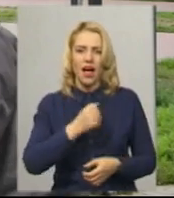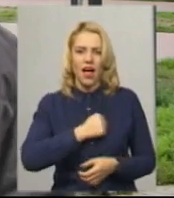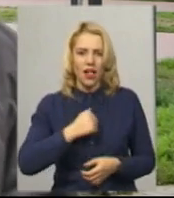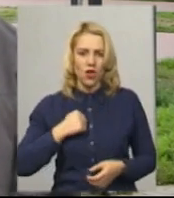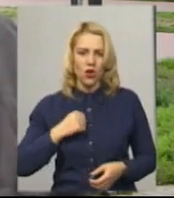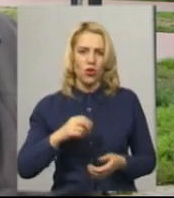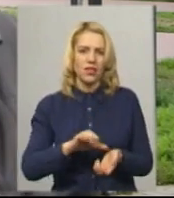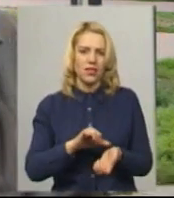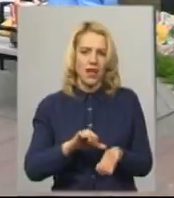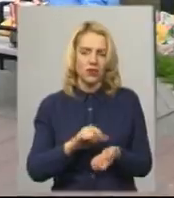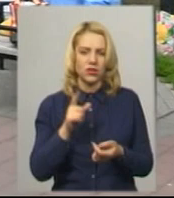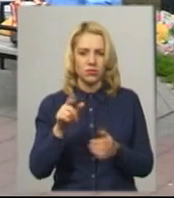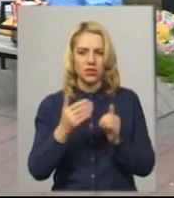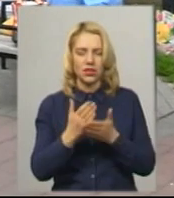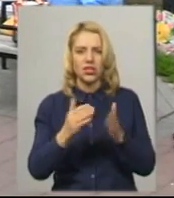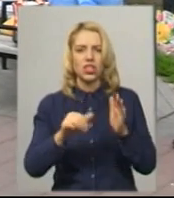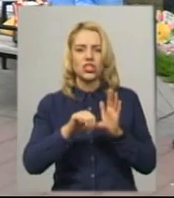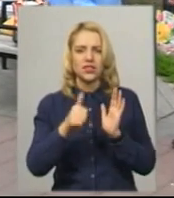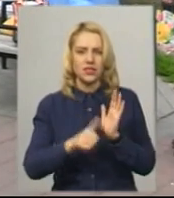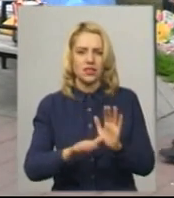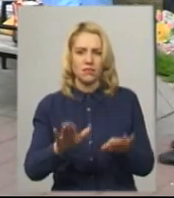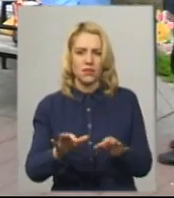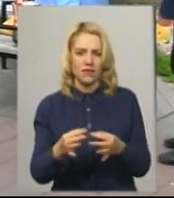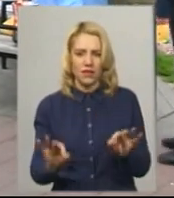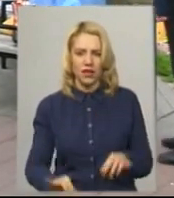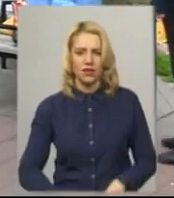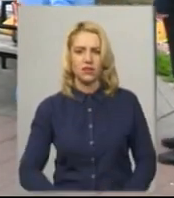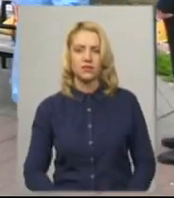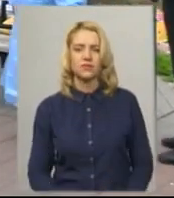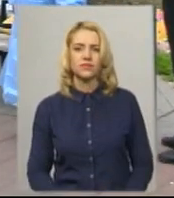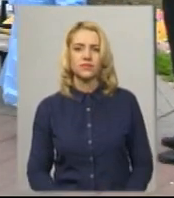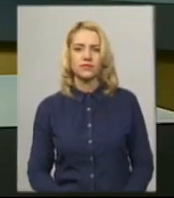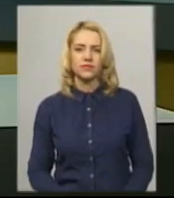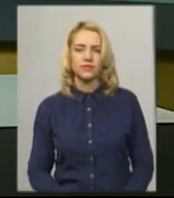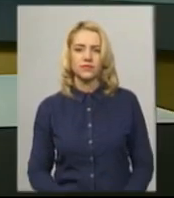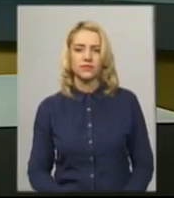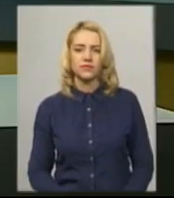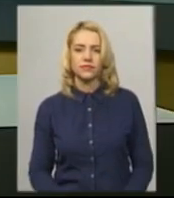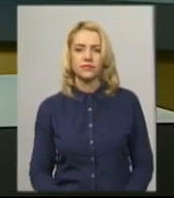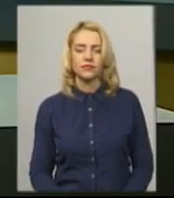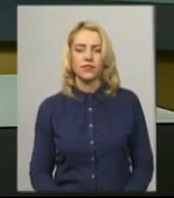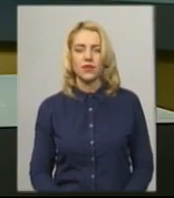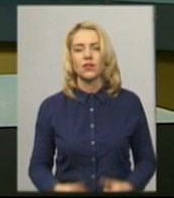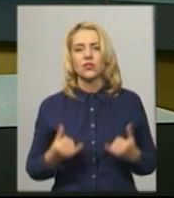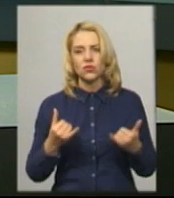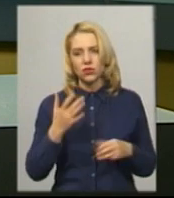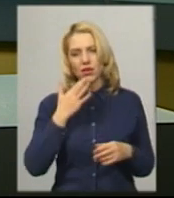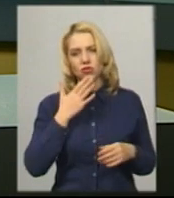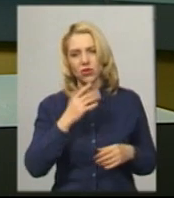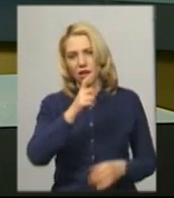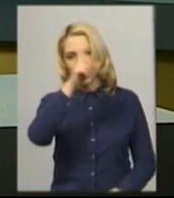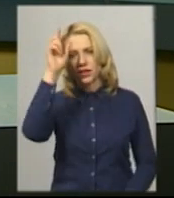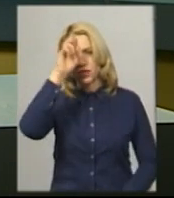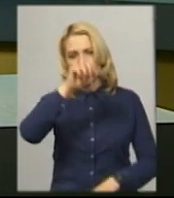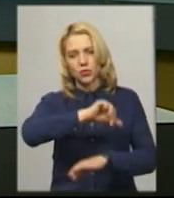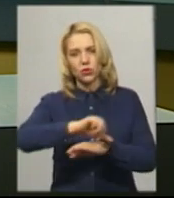сьогодні там 16 місць вільних. Андрій Гумений, Юрій Чорний. Новини на Суспільному. Хмельницький. Сьогодні в Національній академії